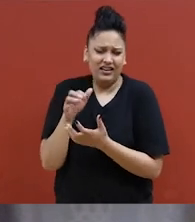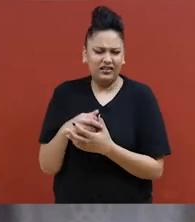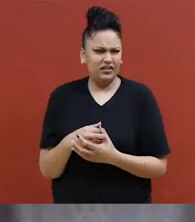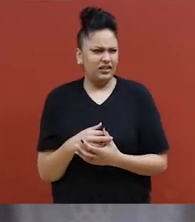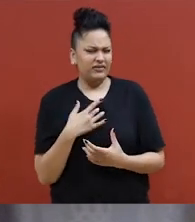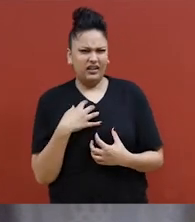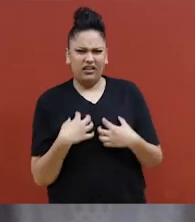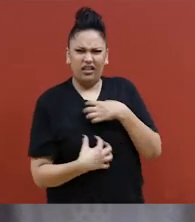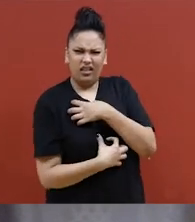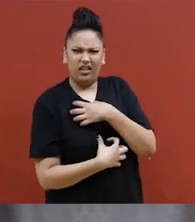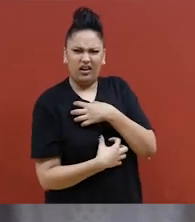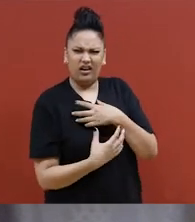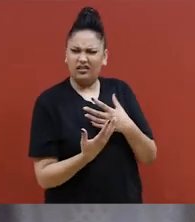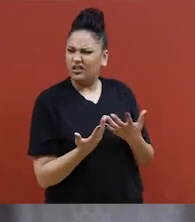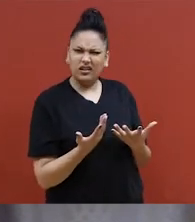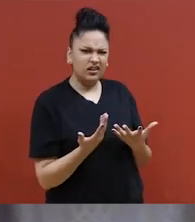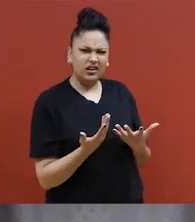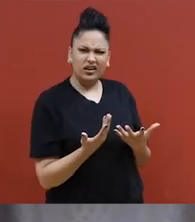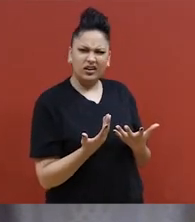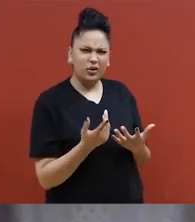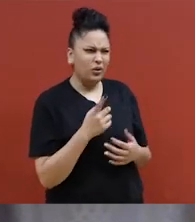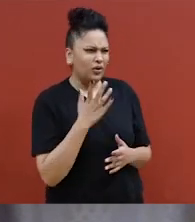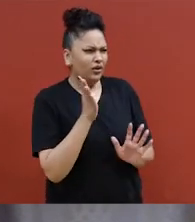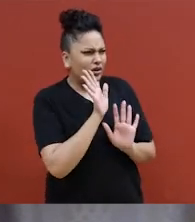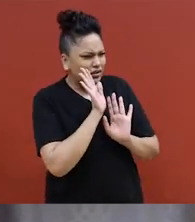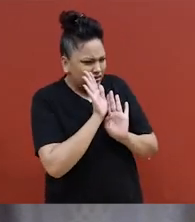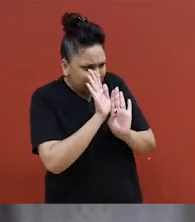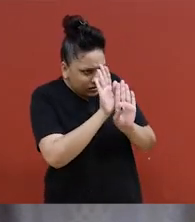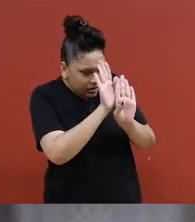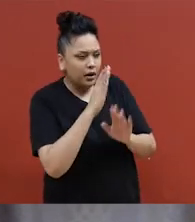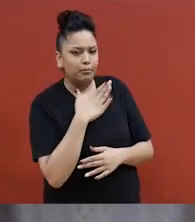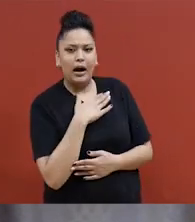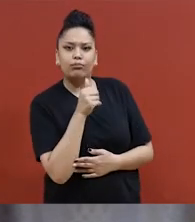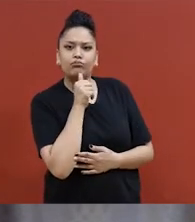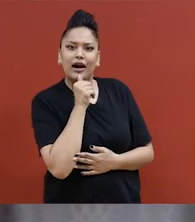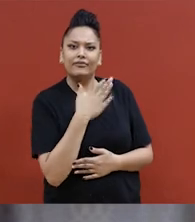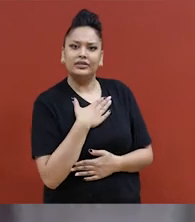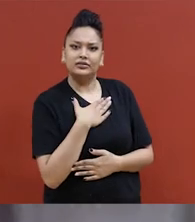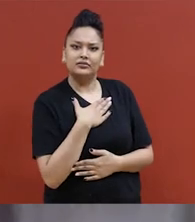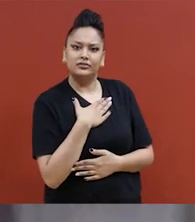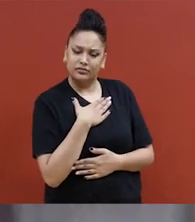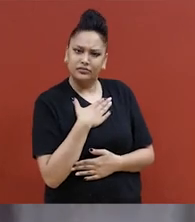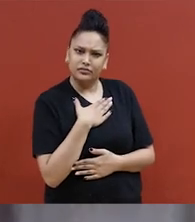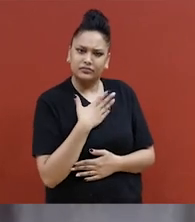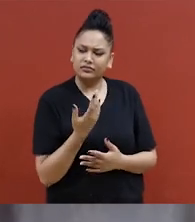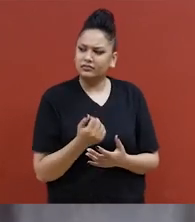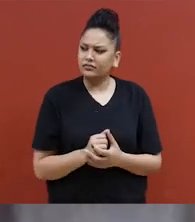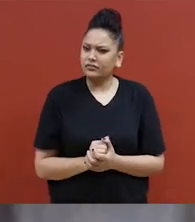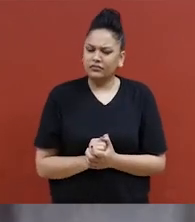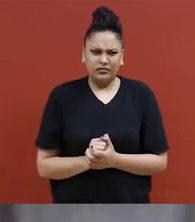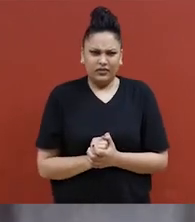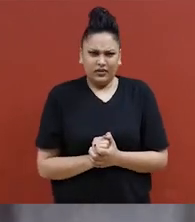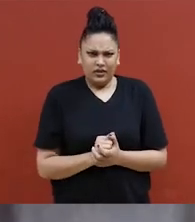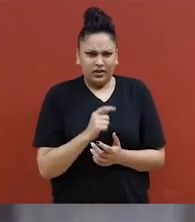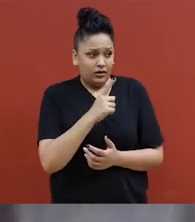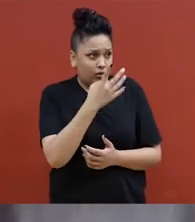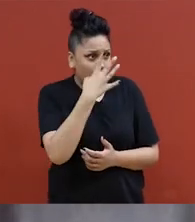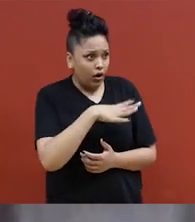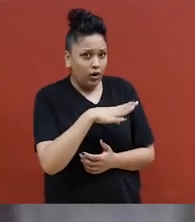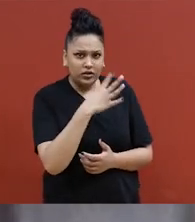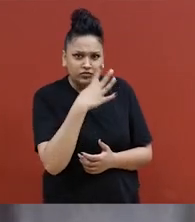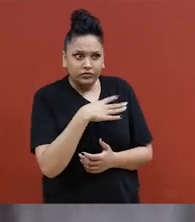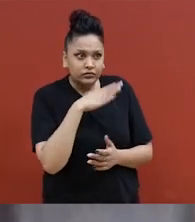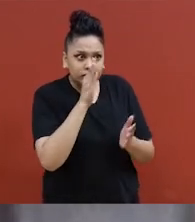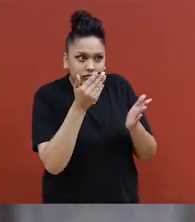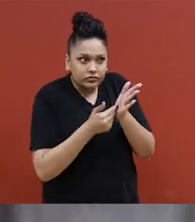J'ai donc eu l'impression que mon intimité n'était pas importante pour elle. que c'était une sorte de blague. Alors, je suis sortie pour lui parler.